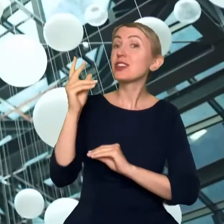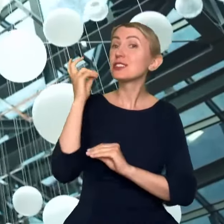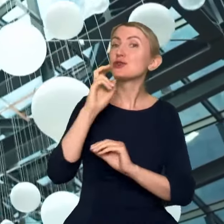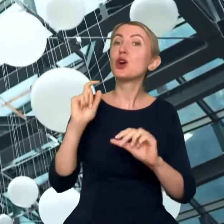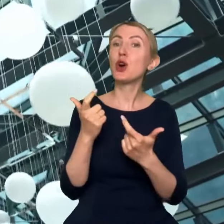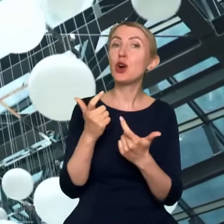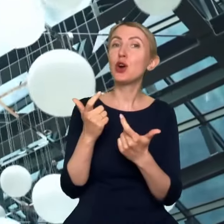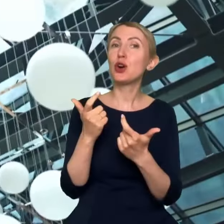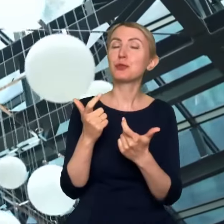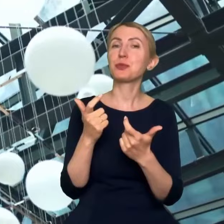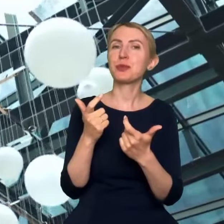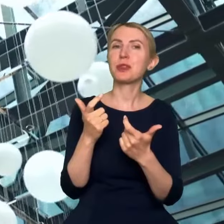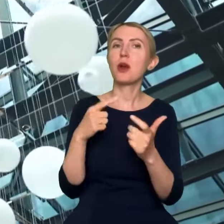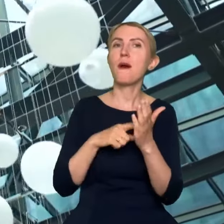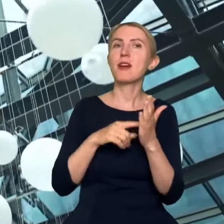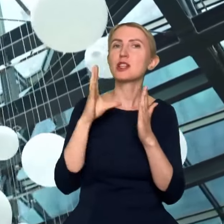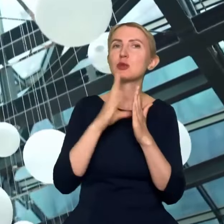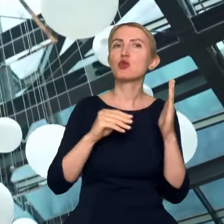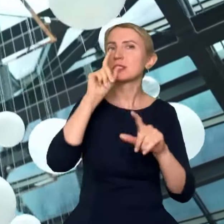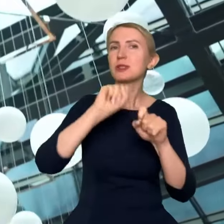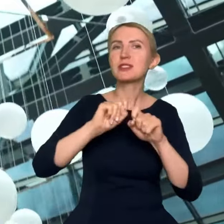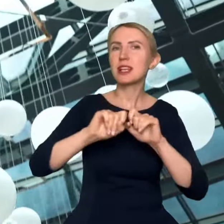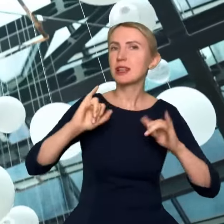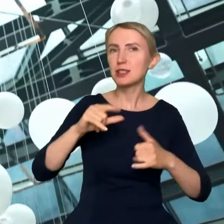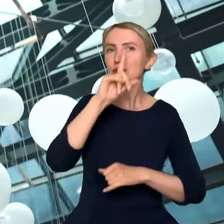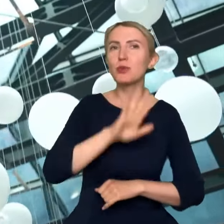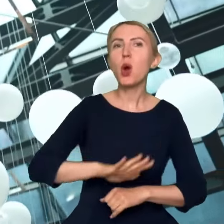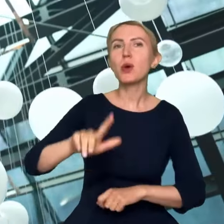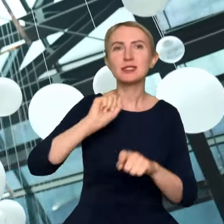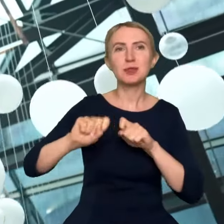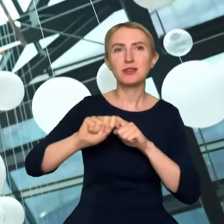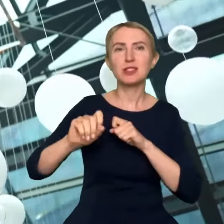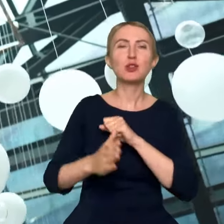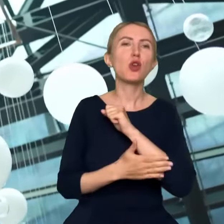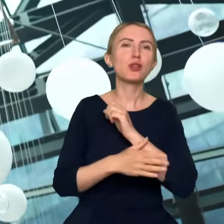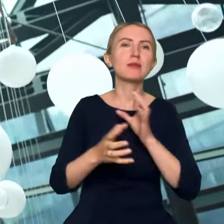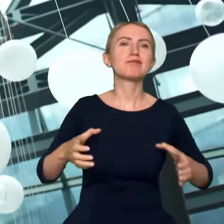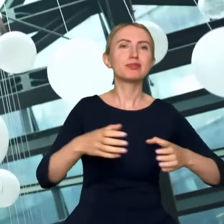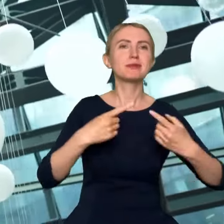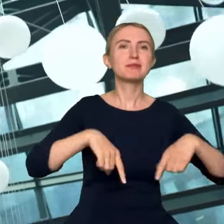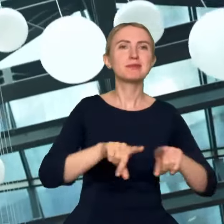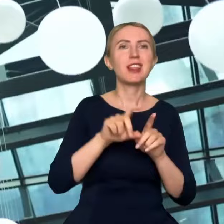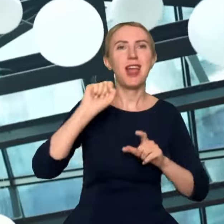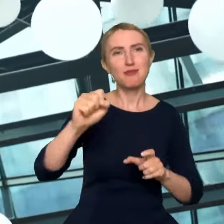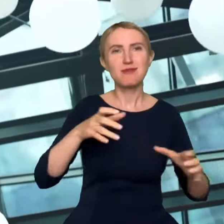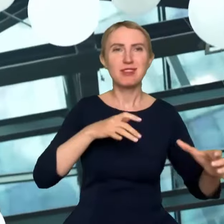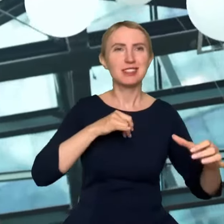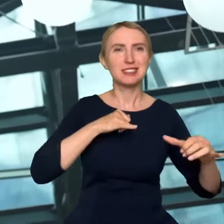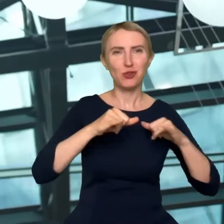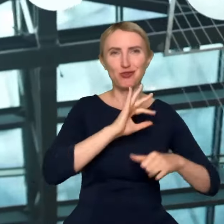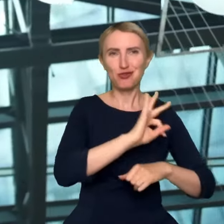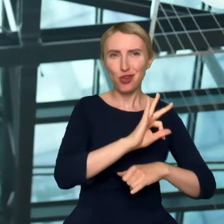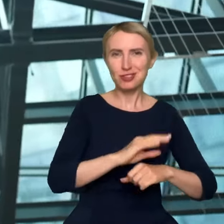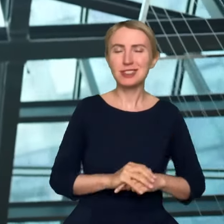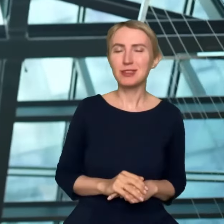wedle którego jest to sprawdzane. Sprawdza to społeczność, która jest oddolnie zorganizowana, demokratycznie rządząca, która